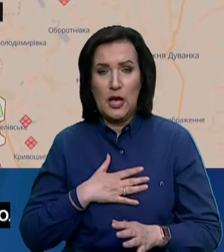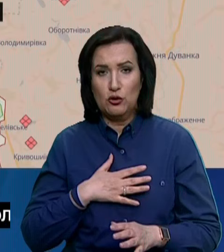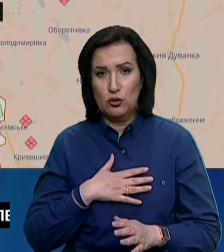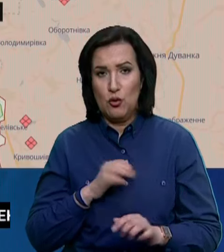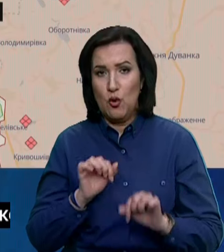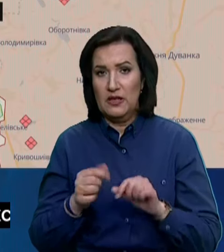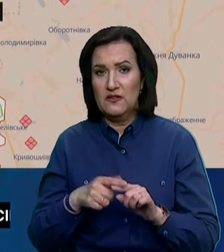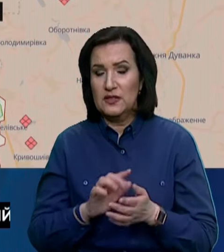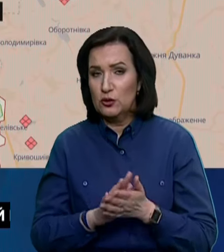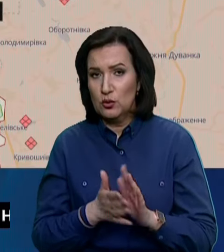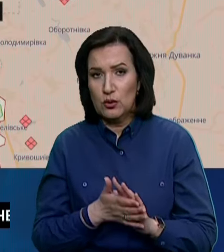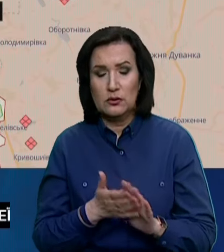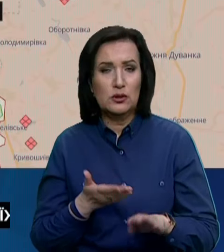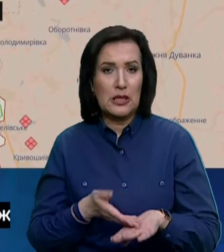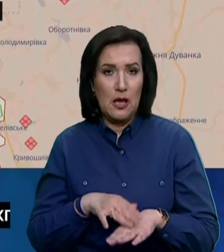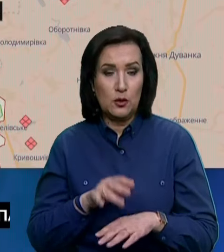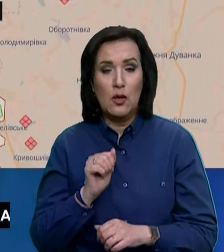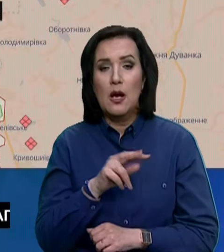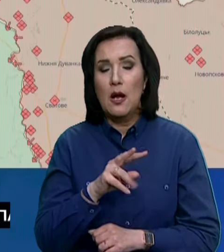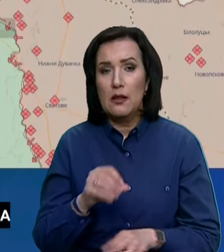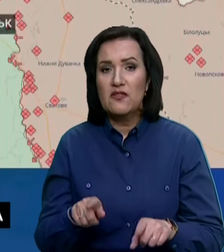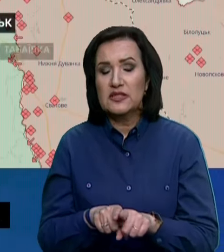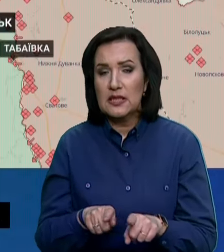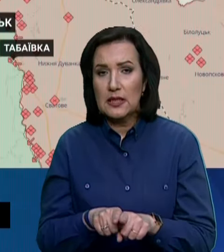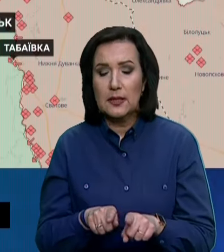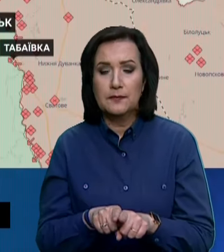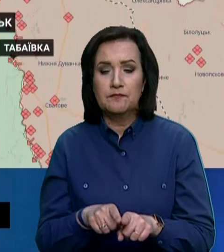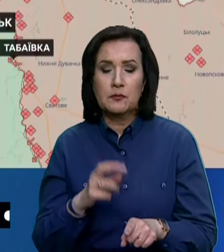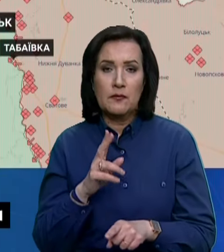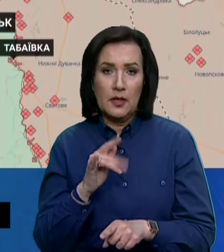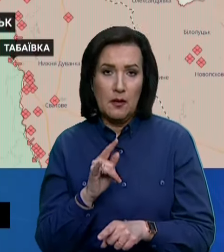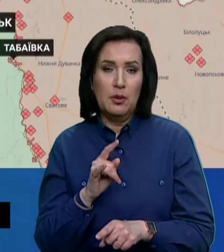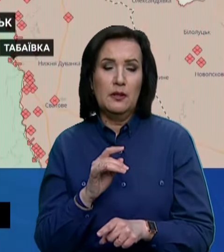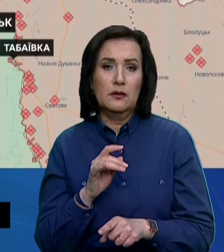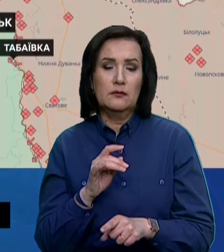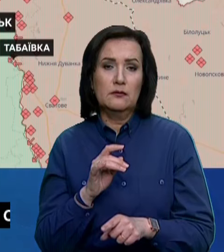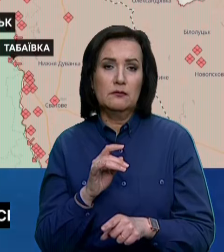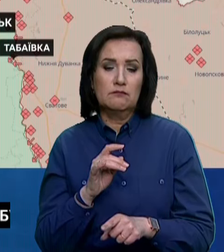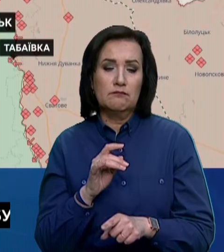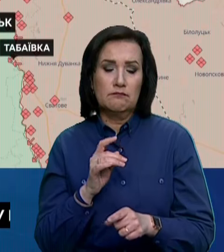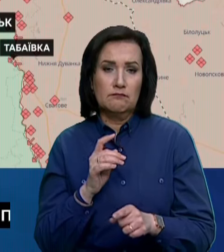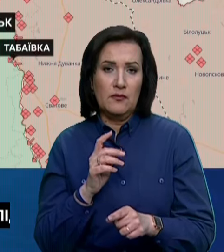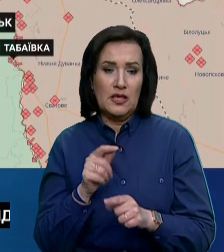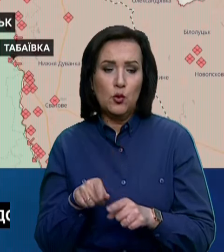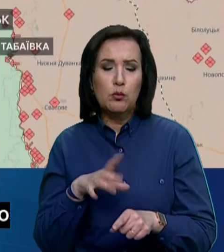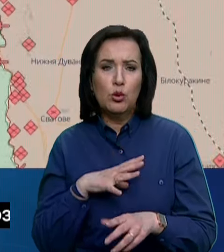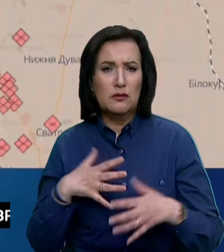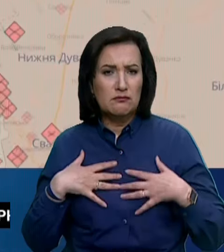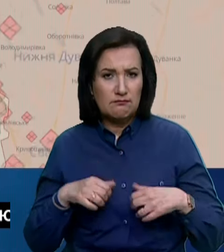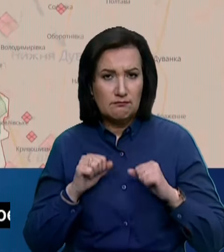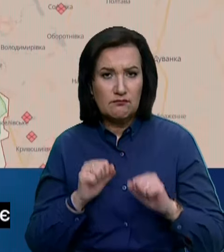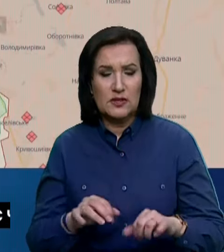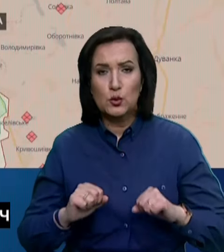командування в цій ситуації, ну, достатньо складно. Але, все-таки, я би став на те, що тут були докладені